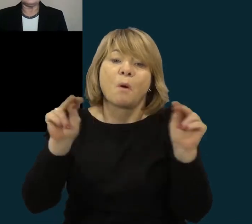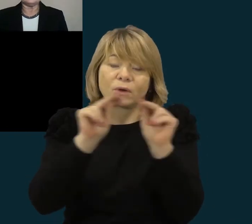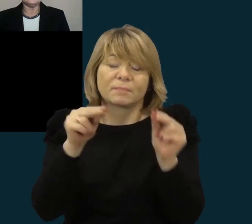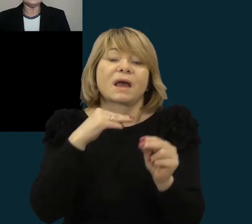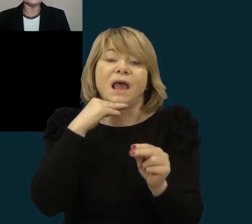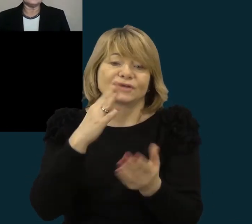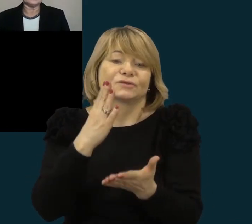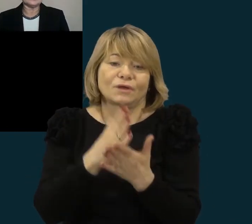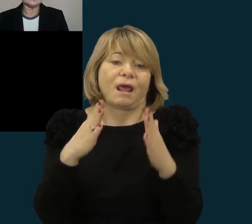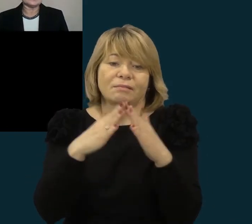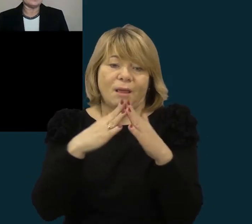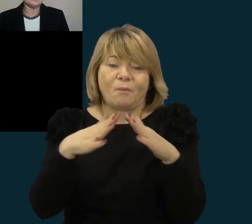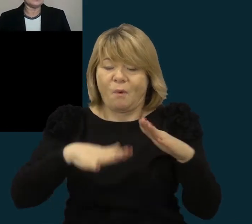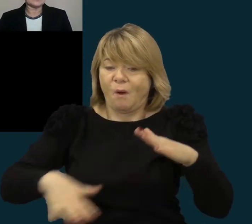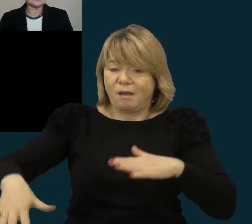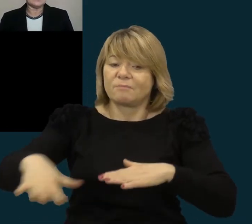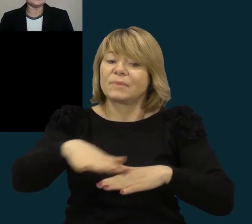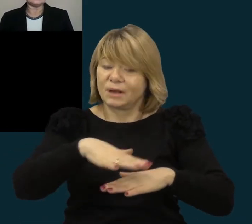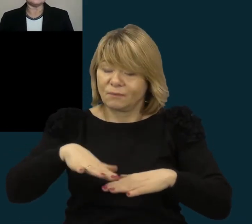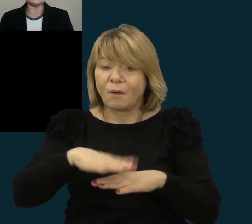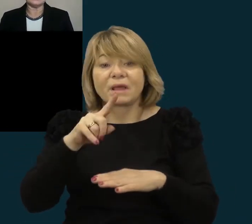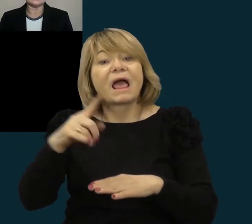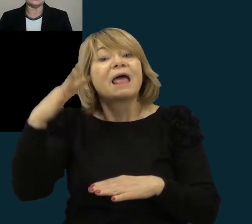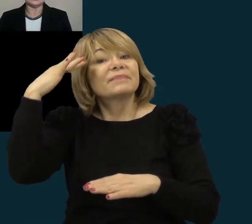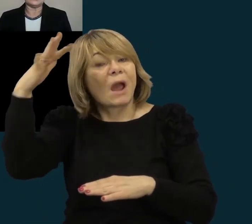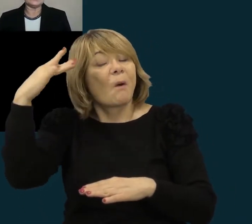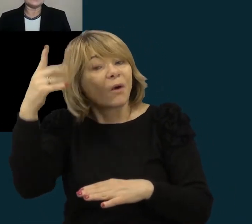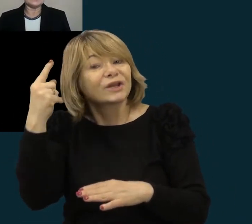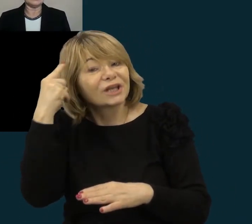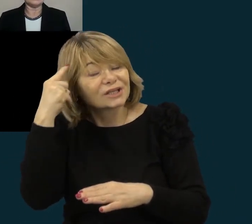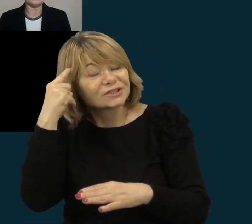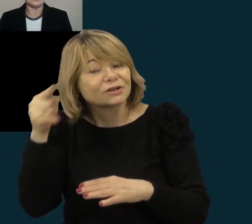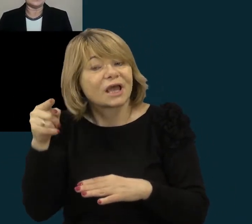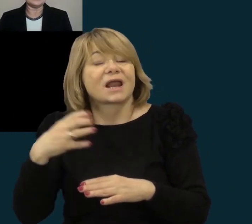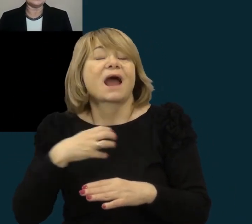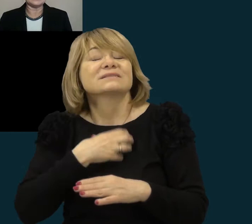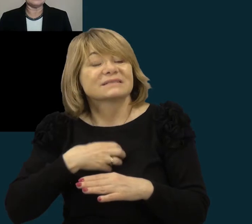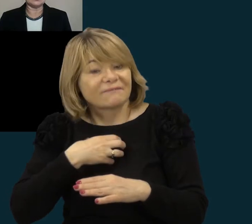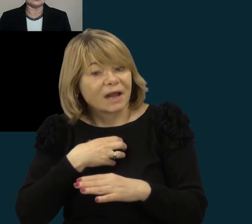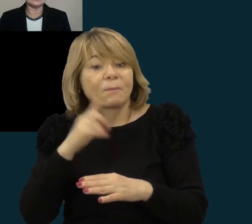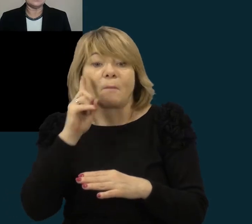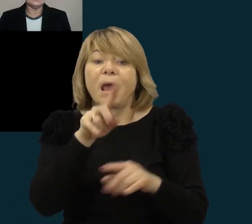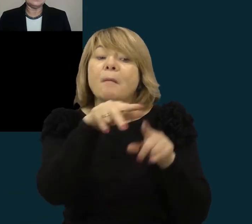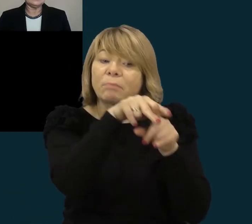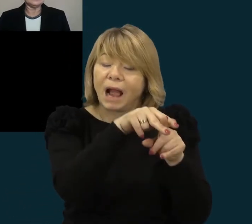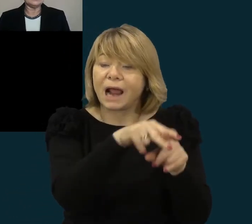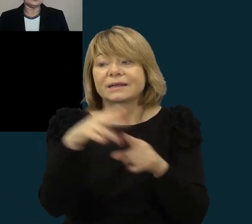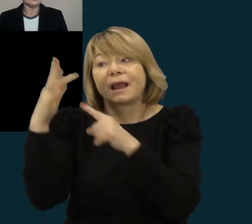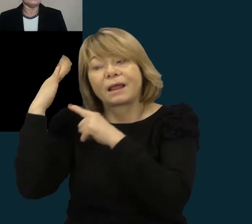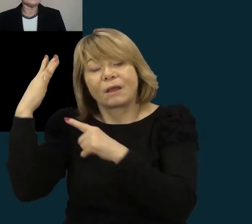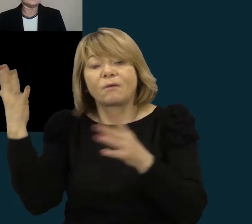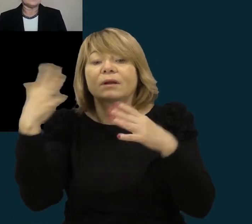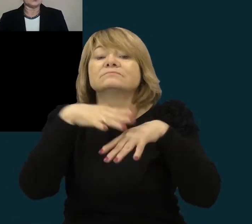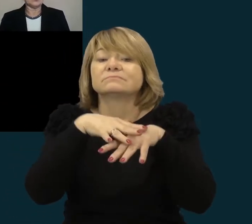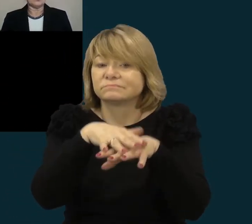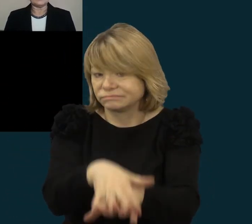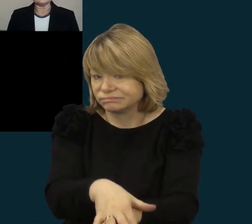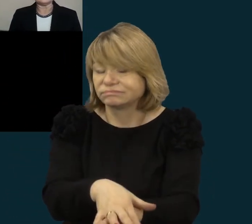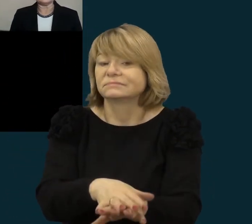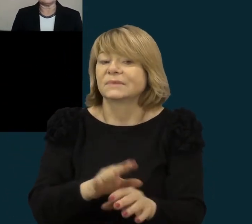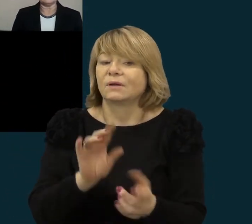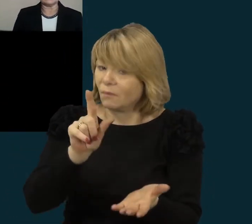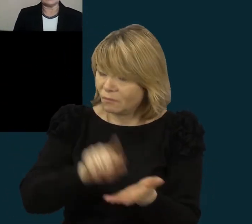Teorinės žinios yra svarbiausias dalykas, kurias mokiniai taiko praktinėse veiklose ir toliau vyksta, aišku,